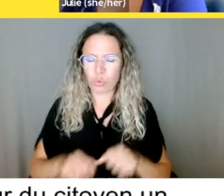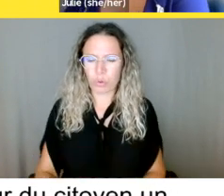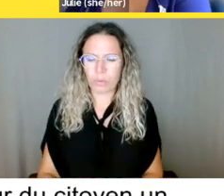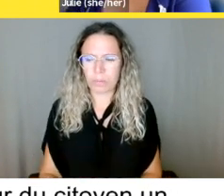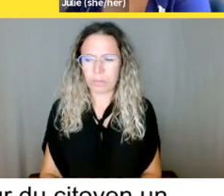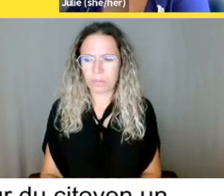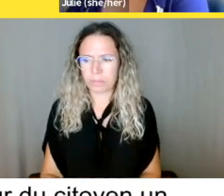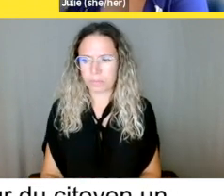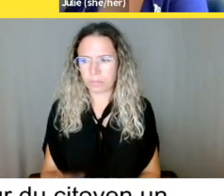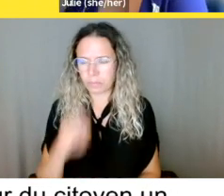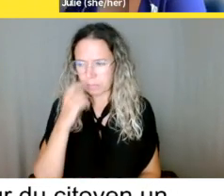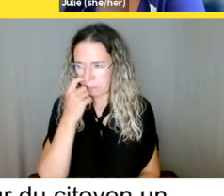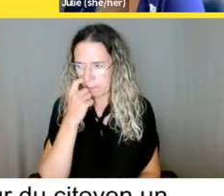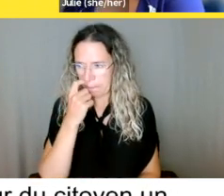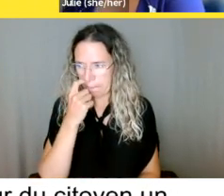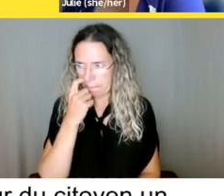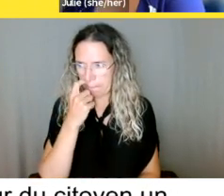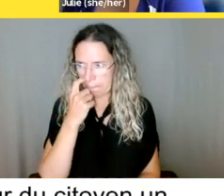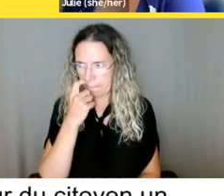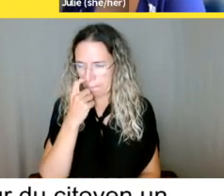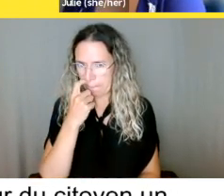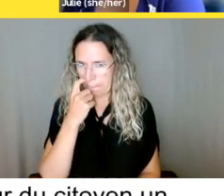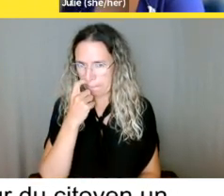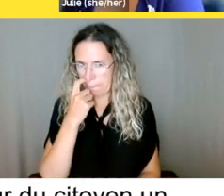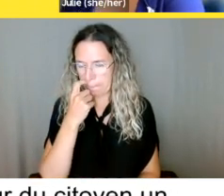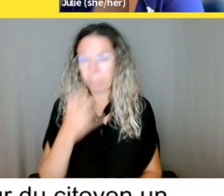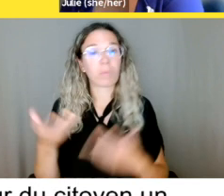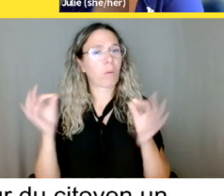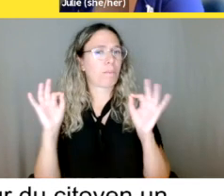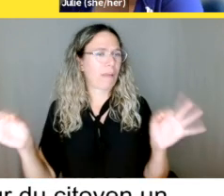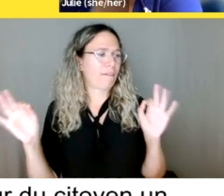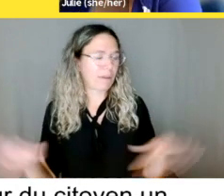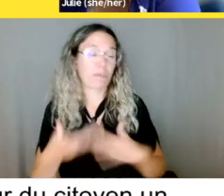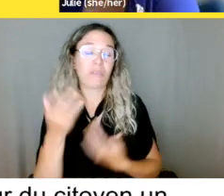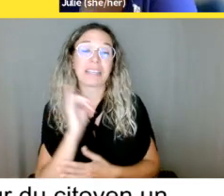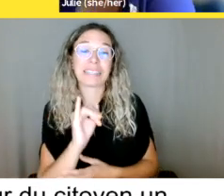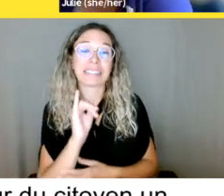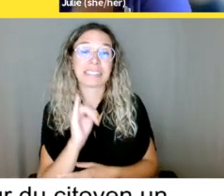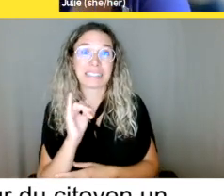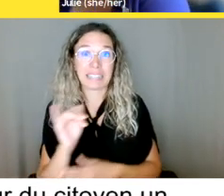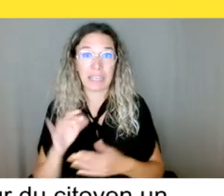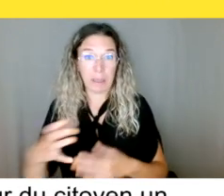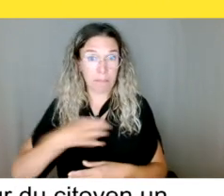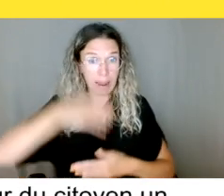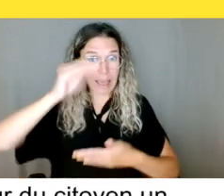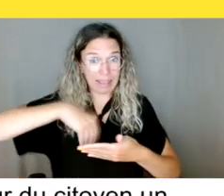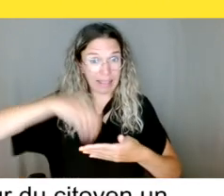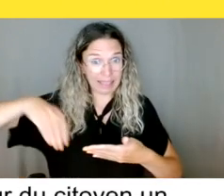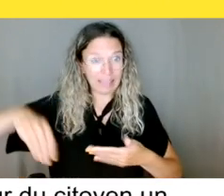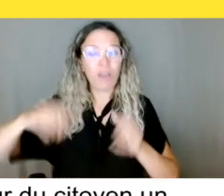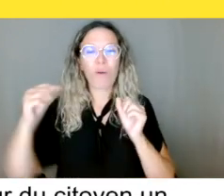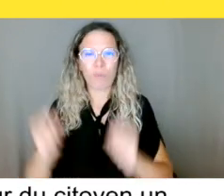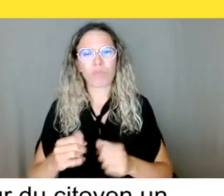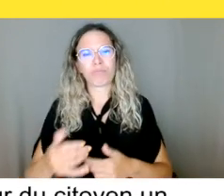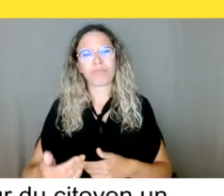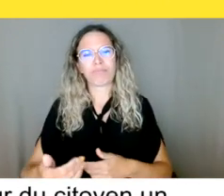vous déposez une plainte, vous pouvez contacter Véronique pour lui demander s'il y a... Mais je pense qu'il y a Assane